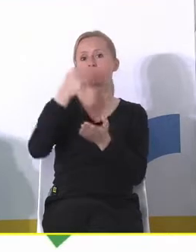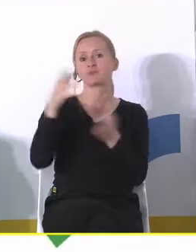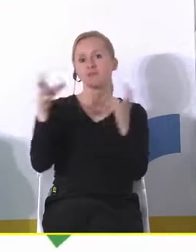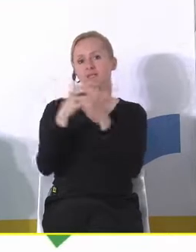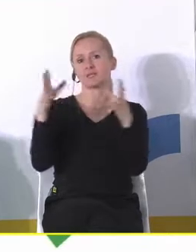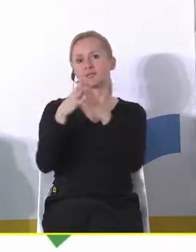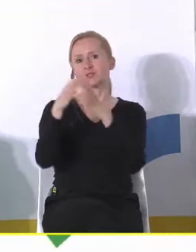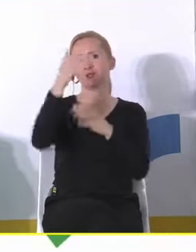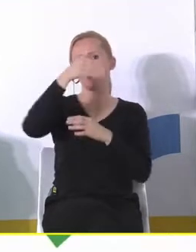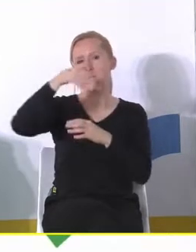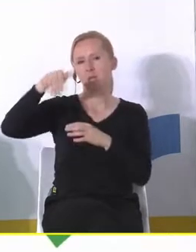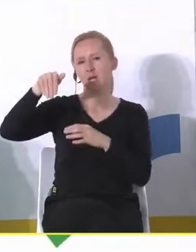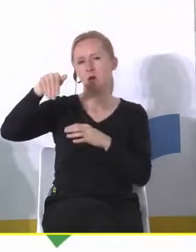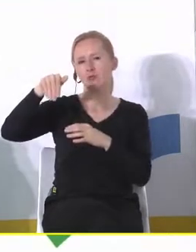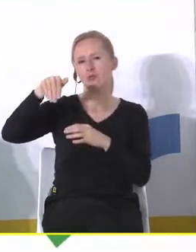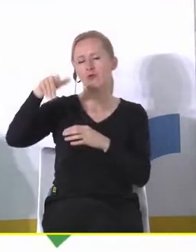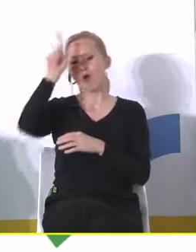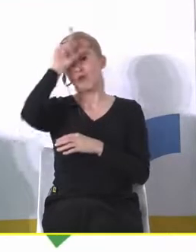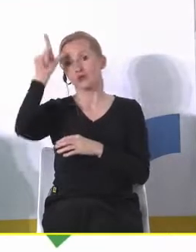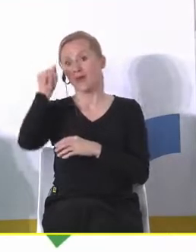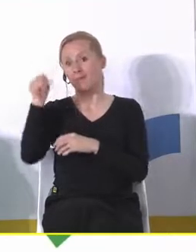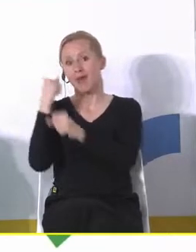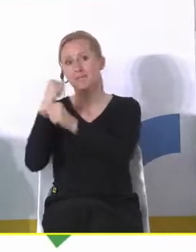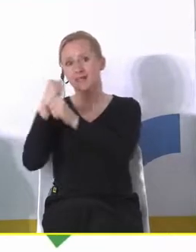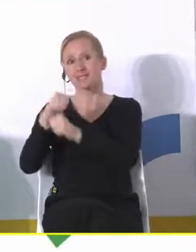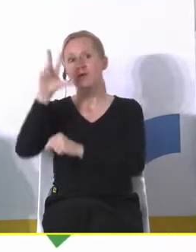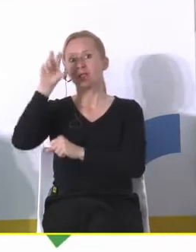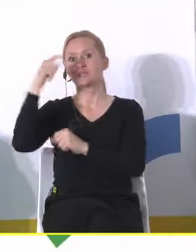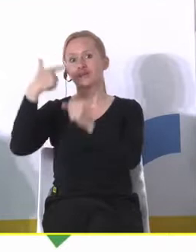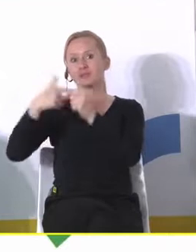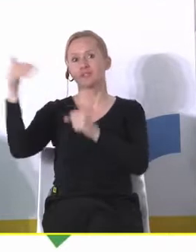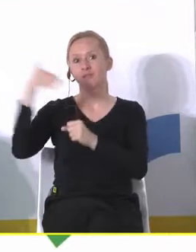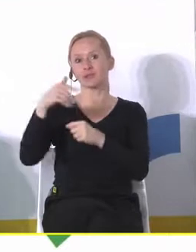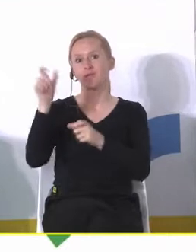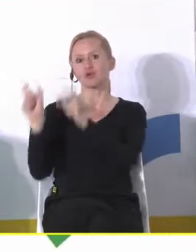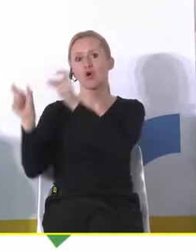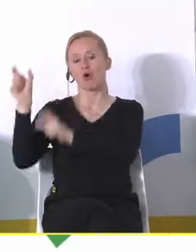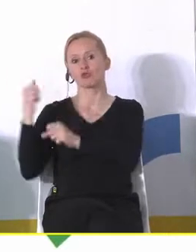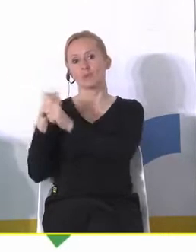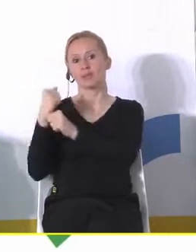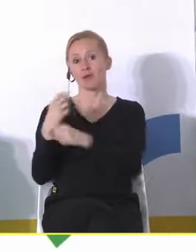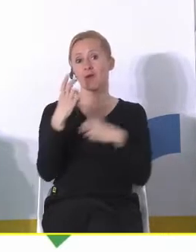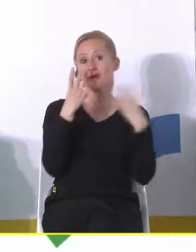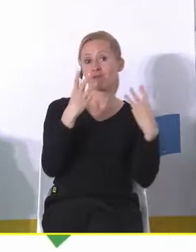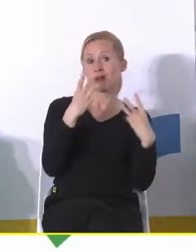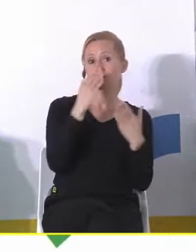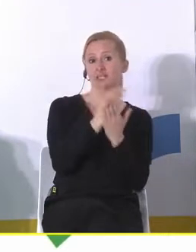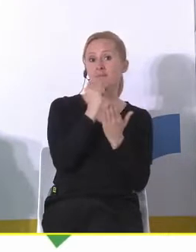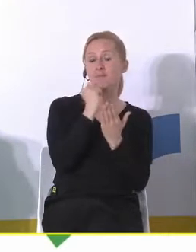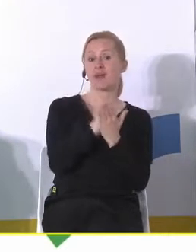tysięcy, mniej niż 10 tysięcy mieszkańców, ale pracuje tam 320 tysięcy osób. Więc ważna jest też